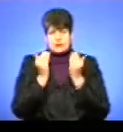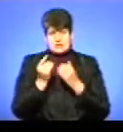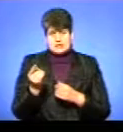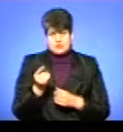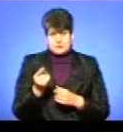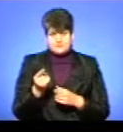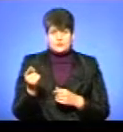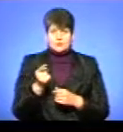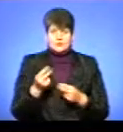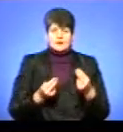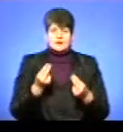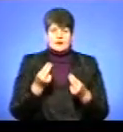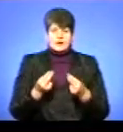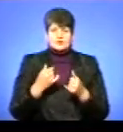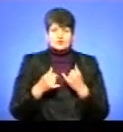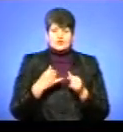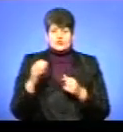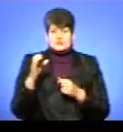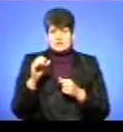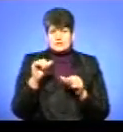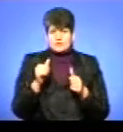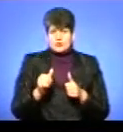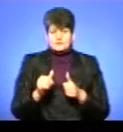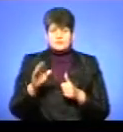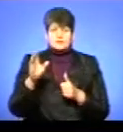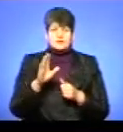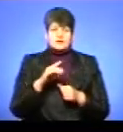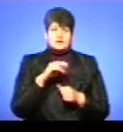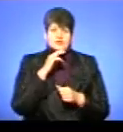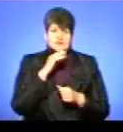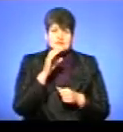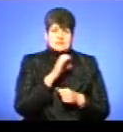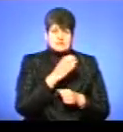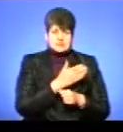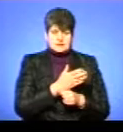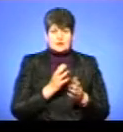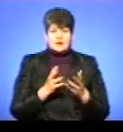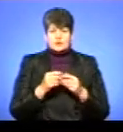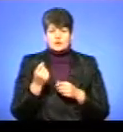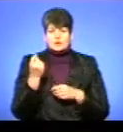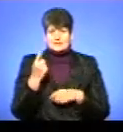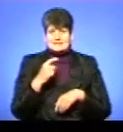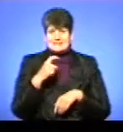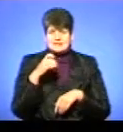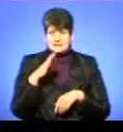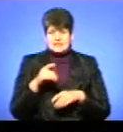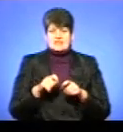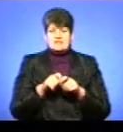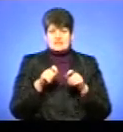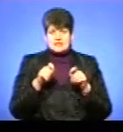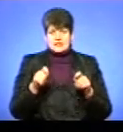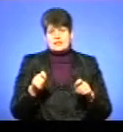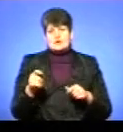Тернополяни грають у жовто-синій формі. Гравці з Чернівців у синій. Рахунок матчу на 11-й хвилині відкрив футболіст команди